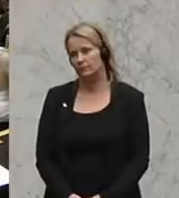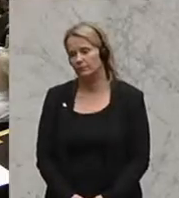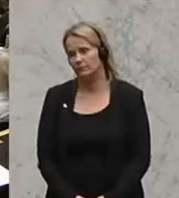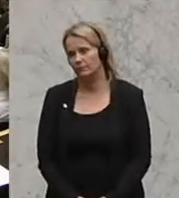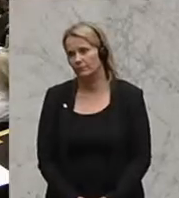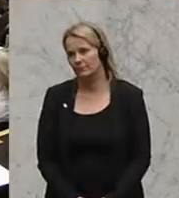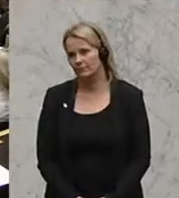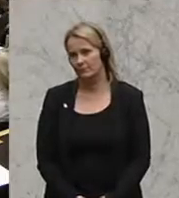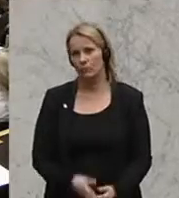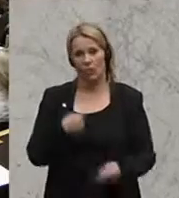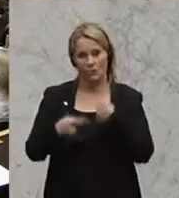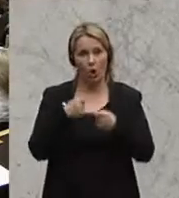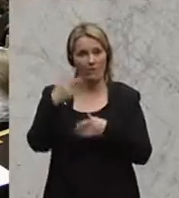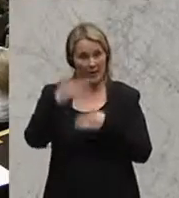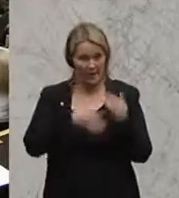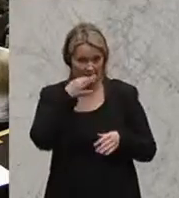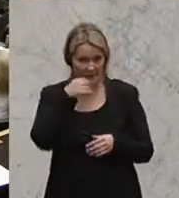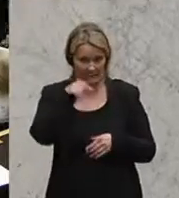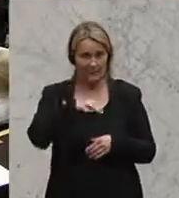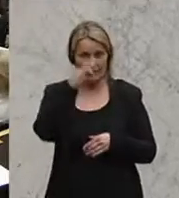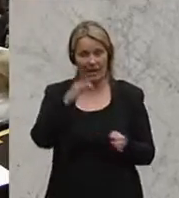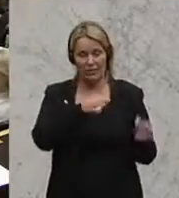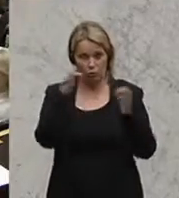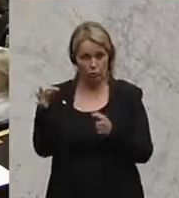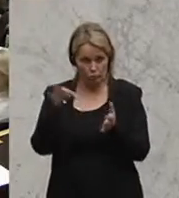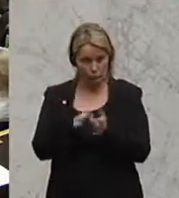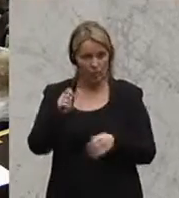Der Beschluss ist ein wichtiger erster Schritt zum Michael Hammer von der ÖVP.